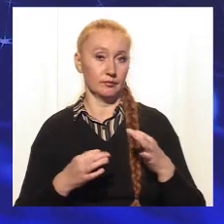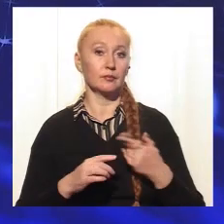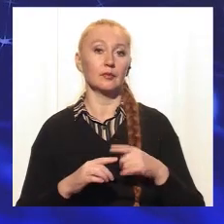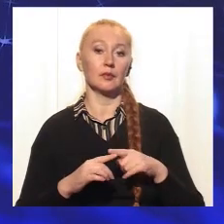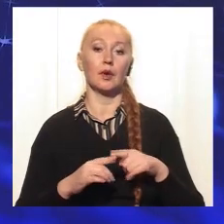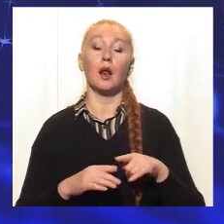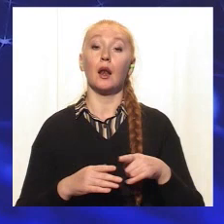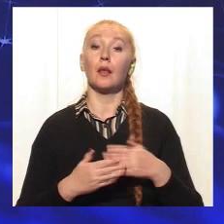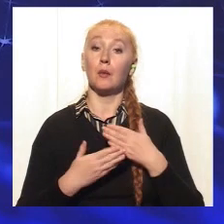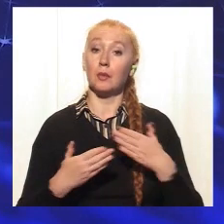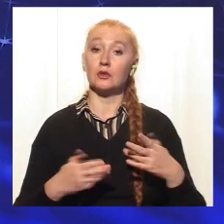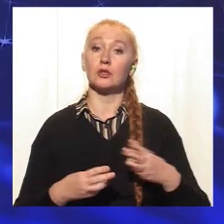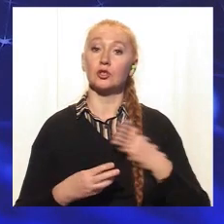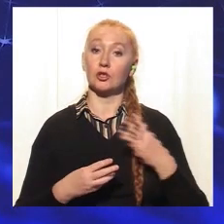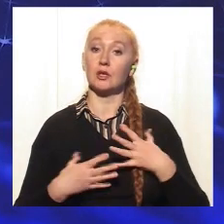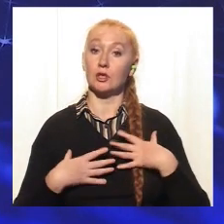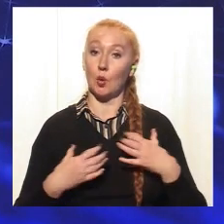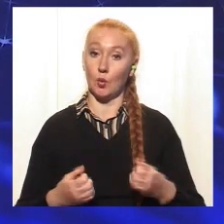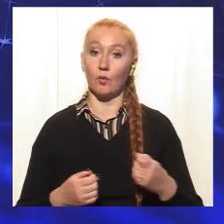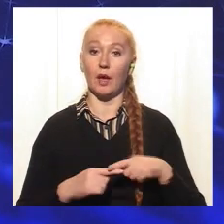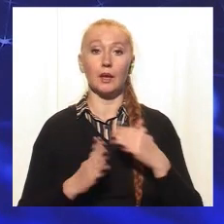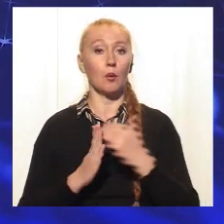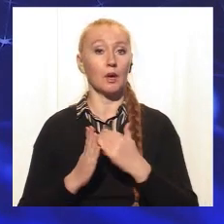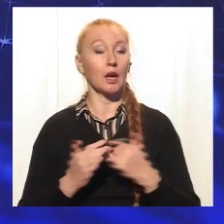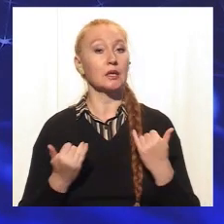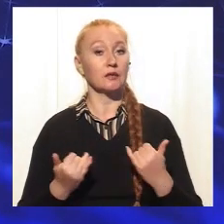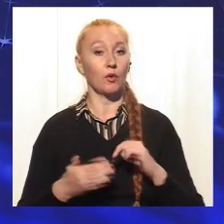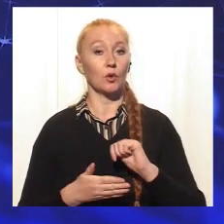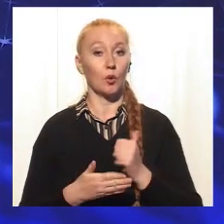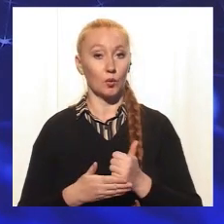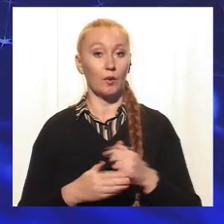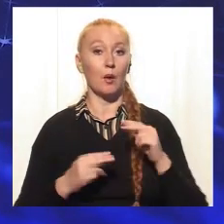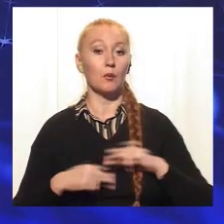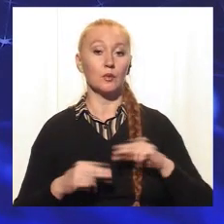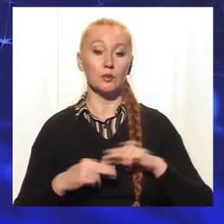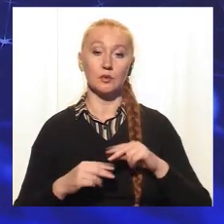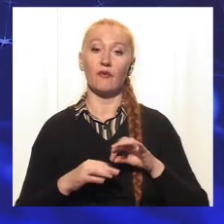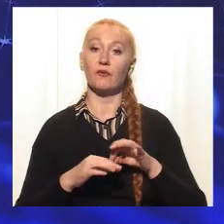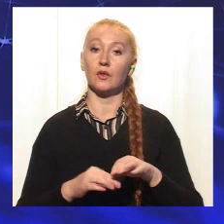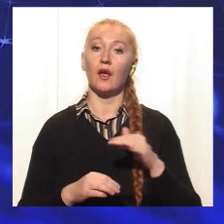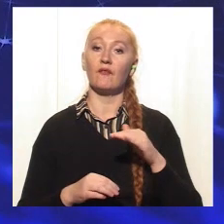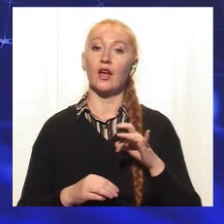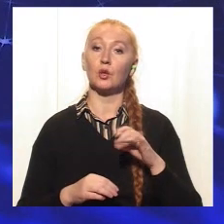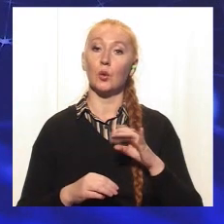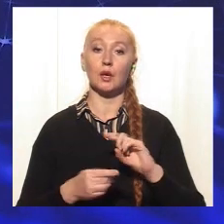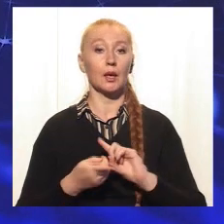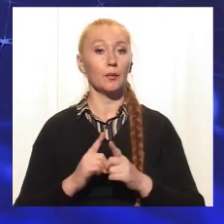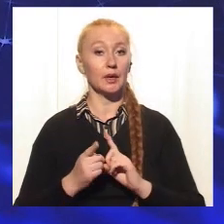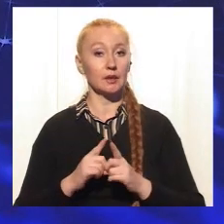хочется побажать здоровья всем. Это была программа сегодня главная. У студии для вас працювали ведущая Олена Федоренко